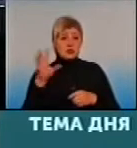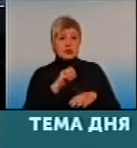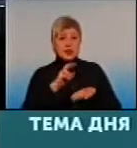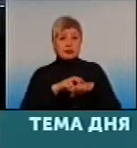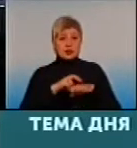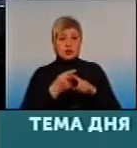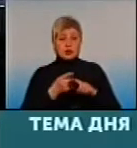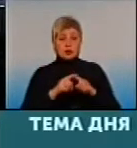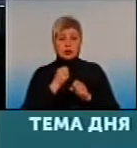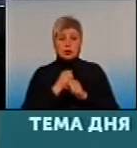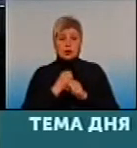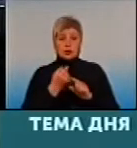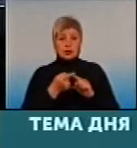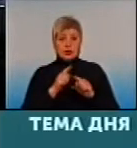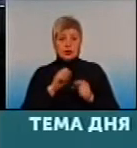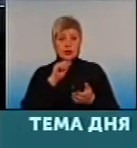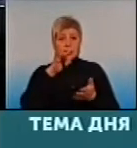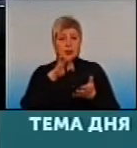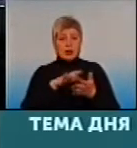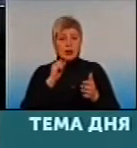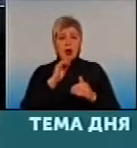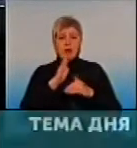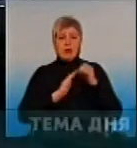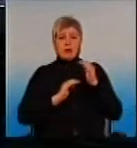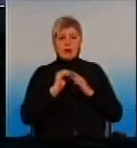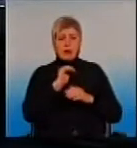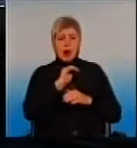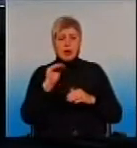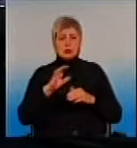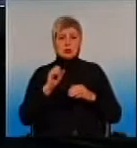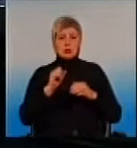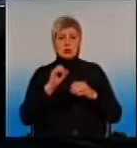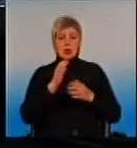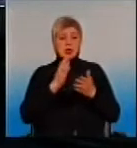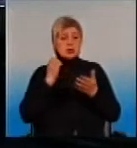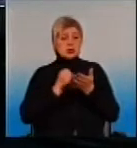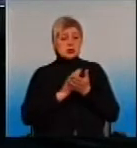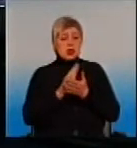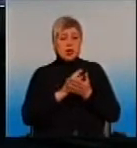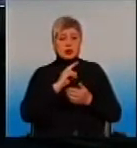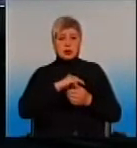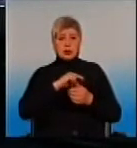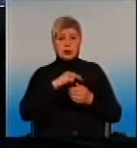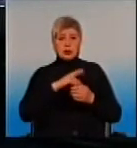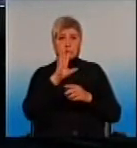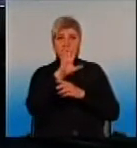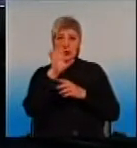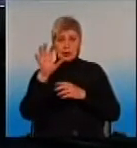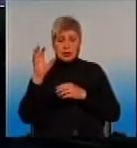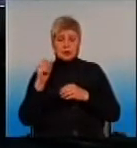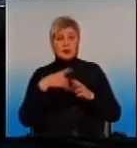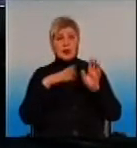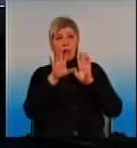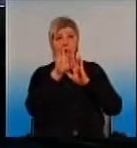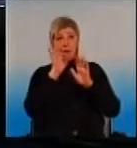центрі, квалифікацію, стаж роботи, фотографії. Пожалуйста, выбирайте, хто вам більше нравится, если вас не устраивает